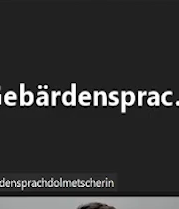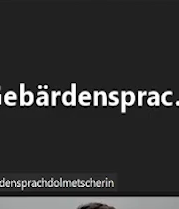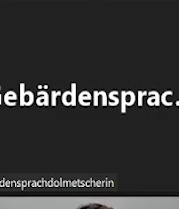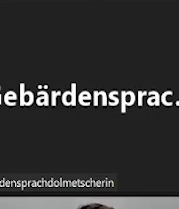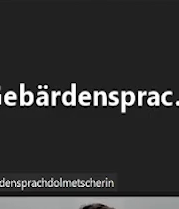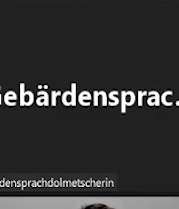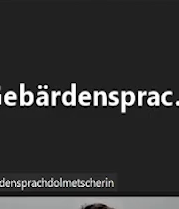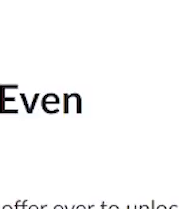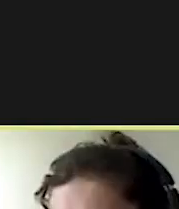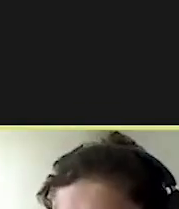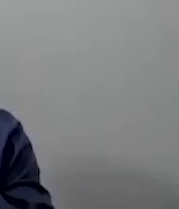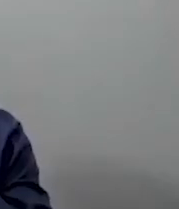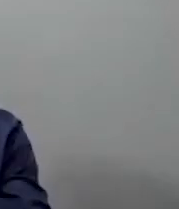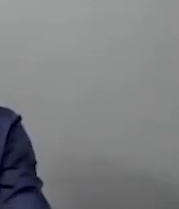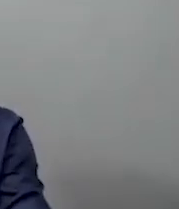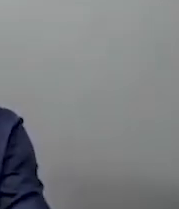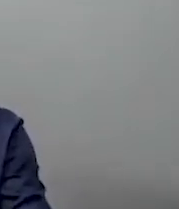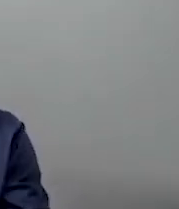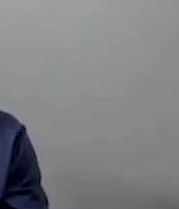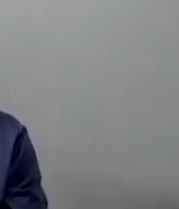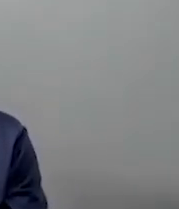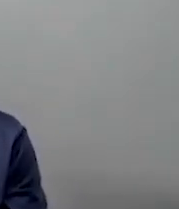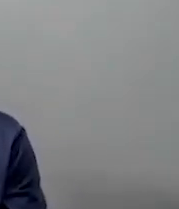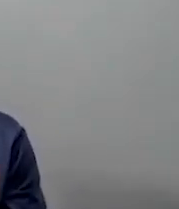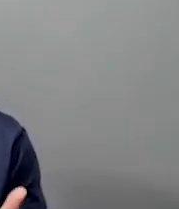Genau. Genau.